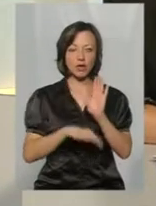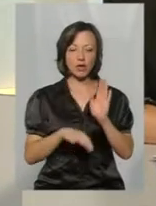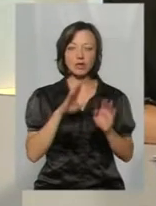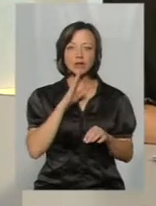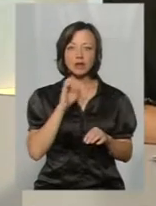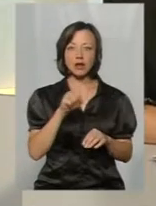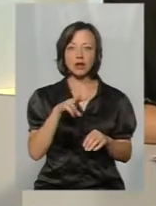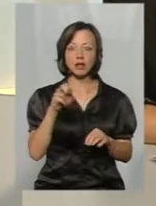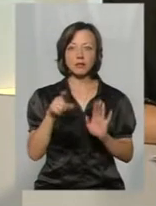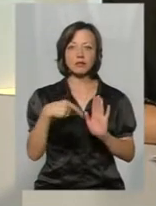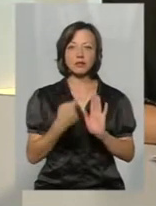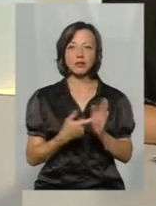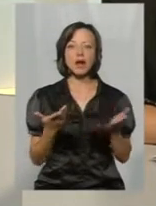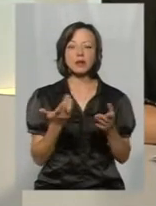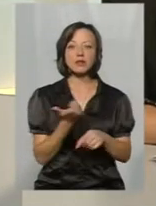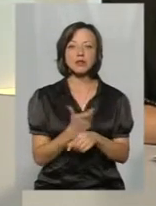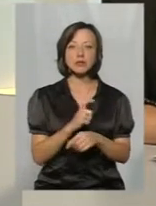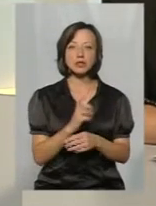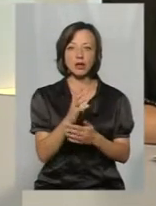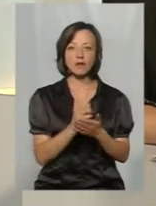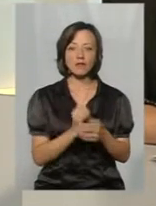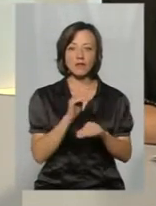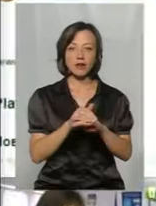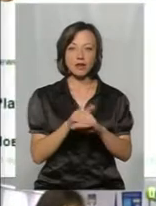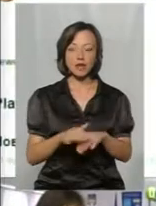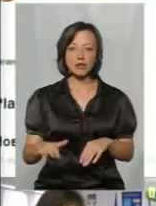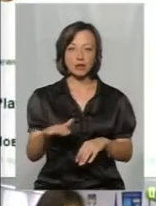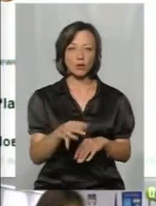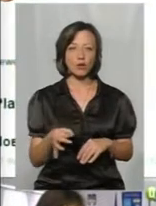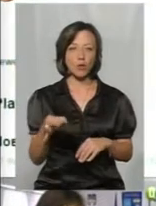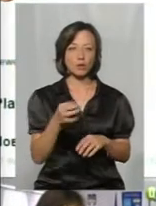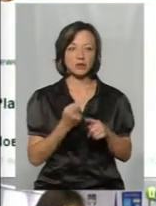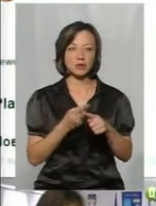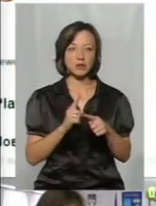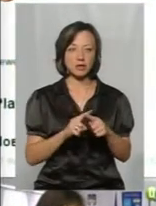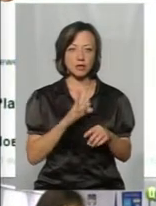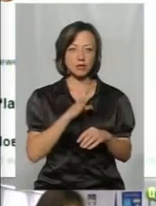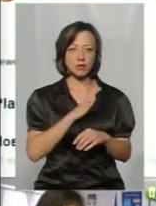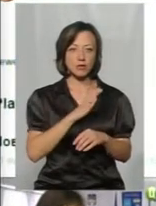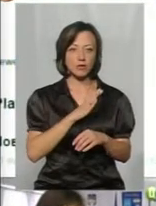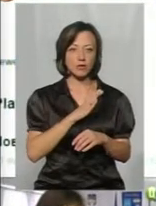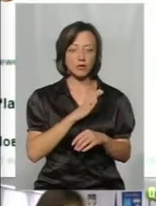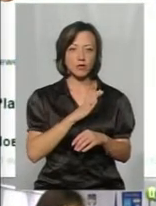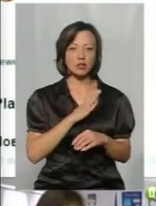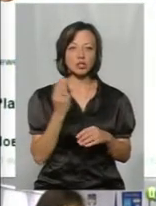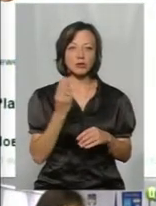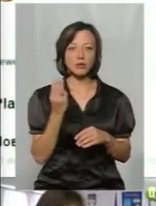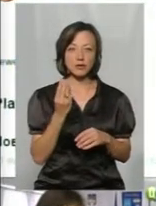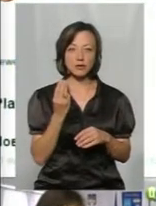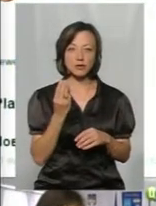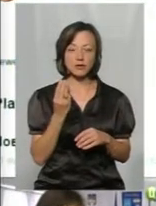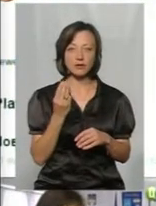Алла задає питання, все ж таки, який найбільший арсенал виявили на території області? Це був оцей шепітівський, так, випадок? А